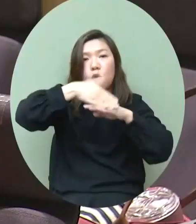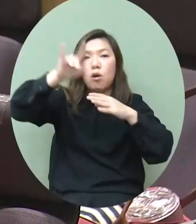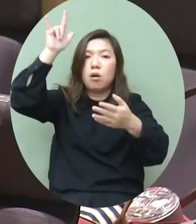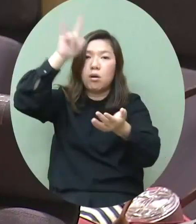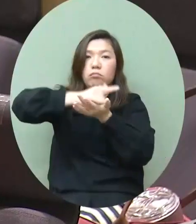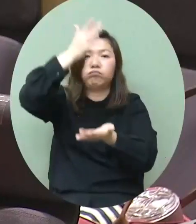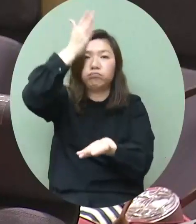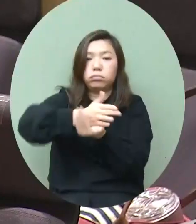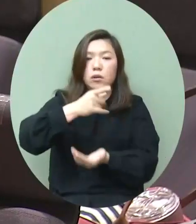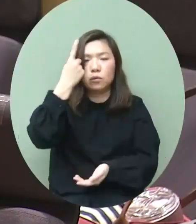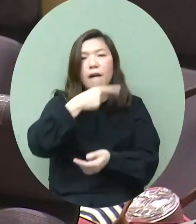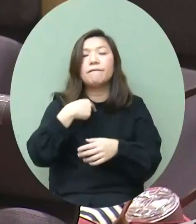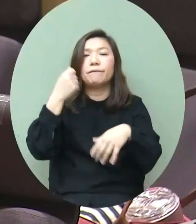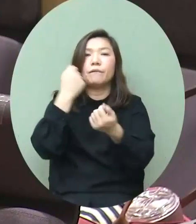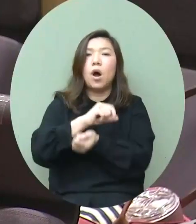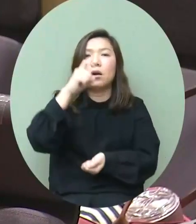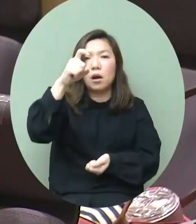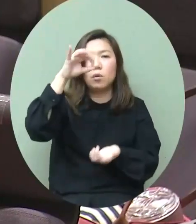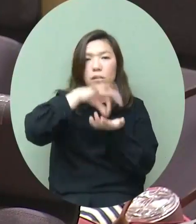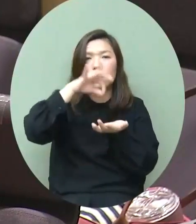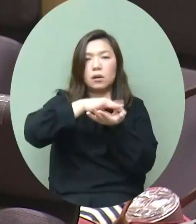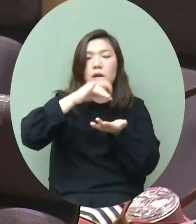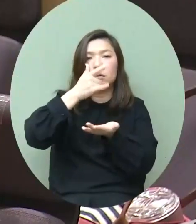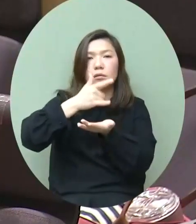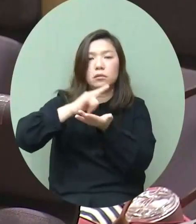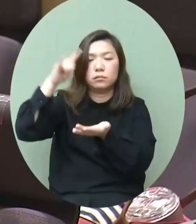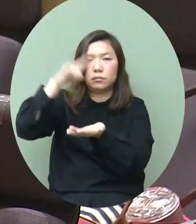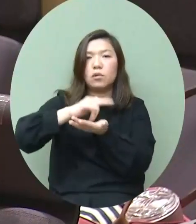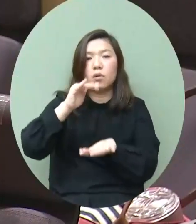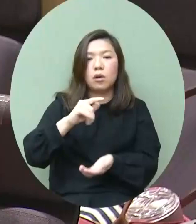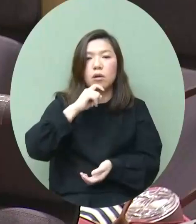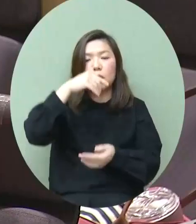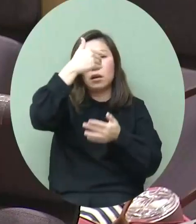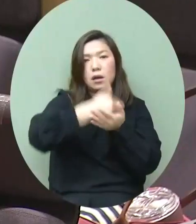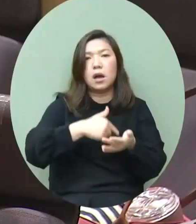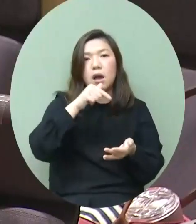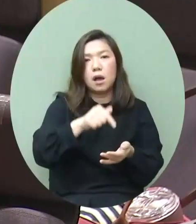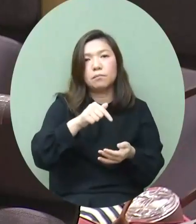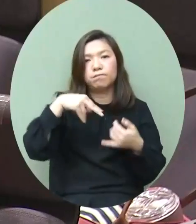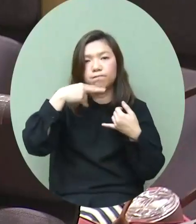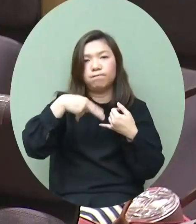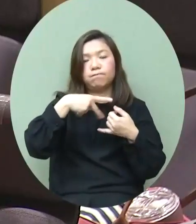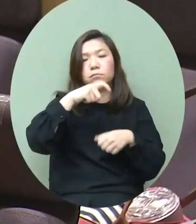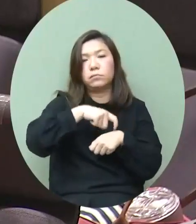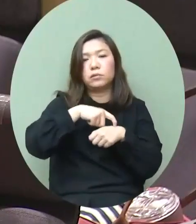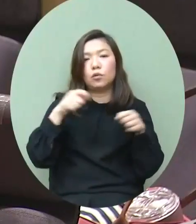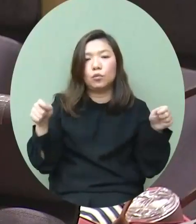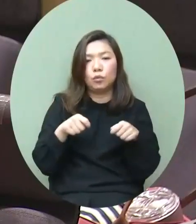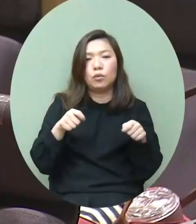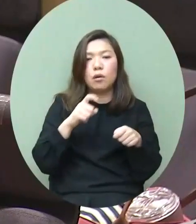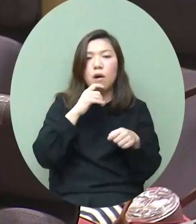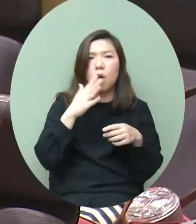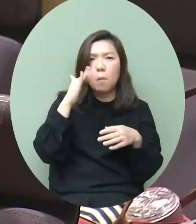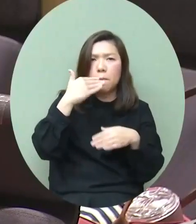但見到我們放寬九個國家的禁忌以及我們又減少了一個檢疫的期間其實逐步都是放